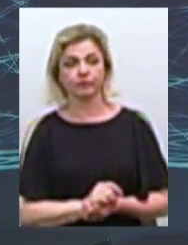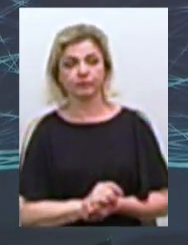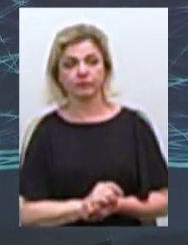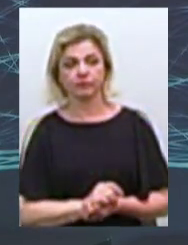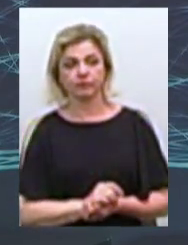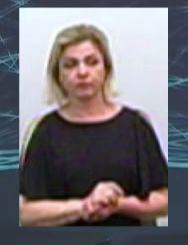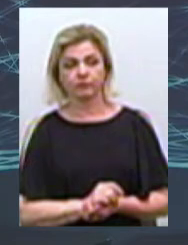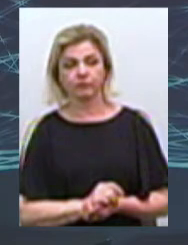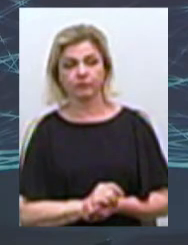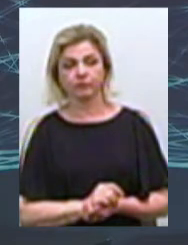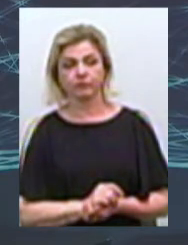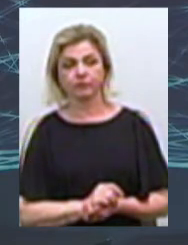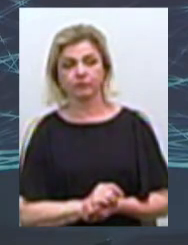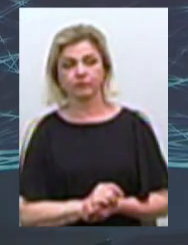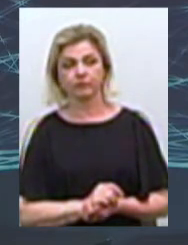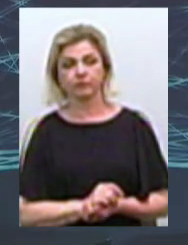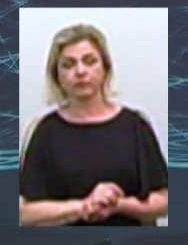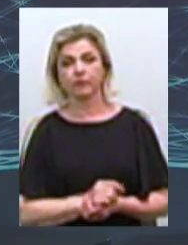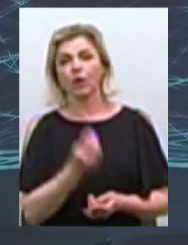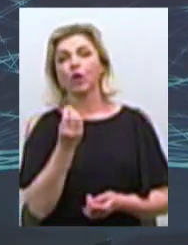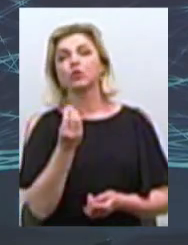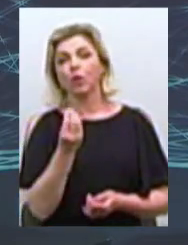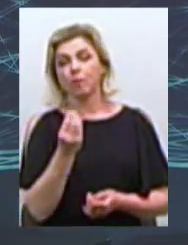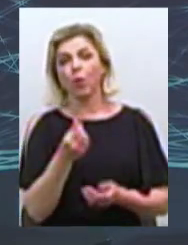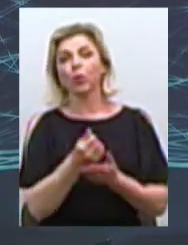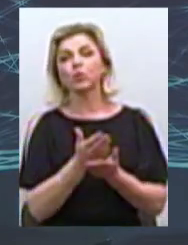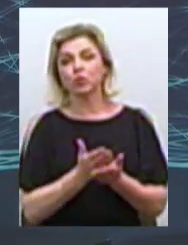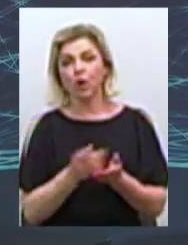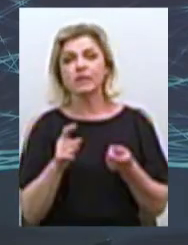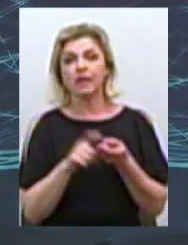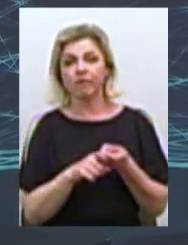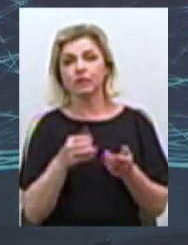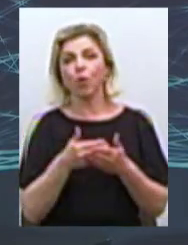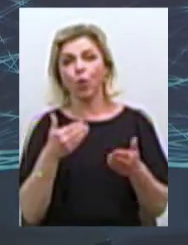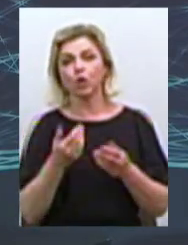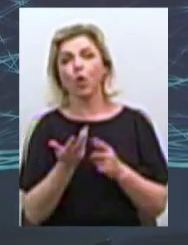я так полагаю, що стоимость заслуг зависить від количества прописанних.